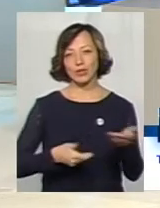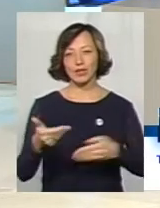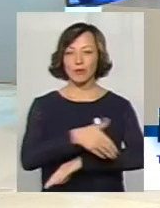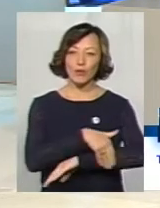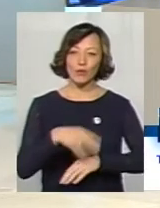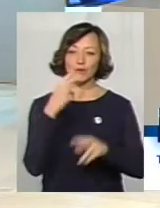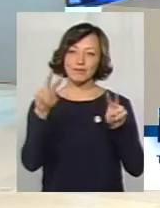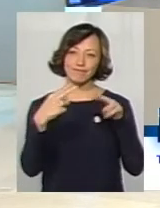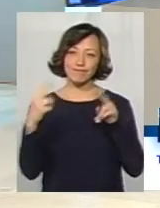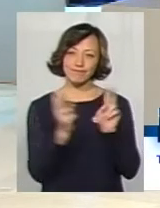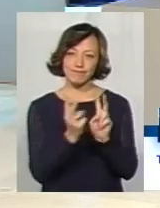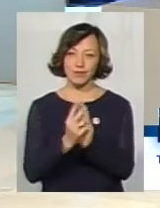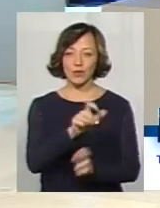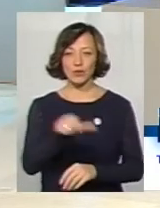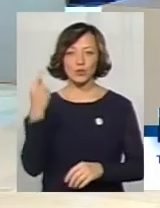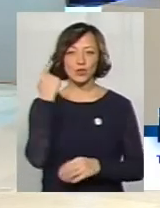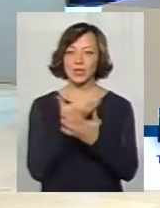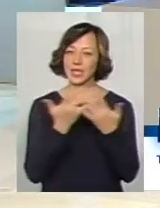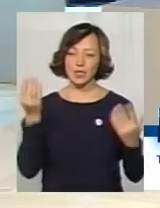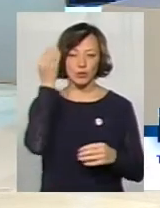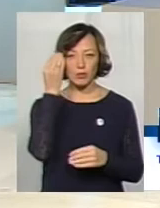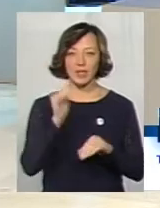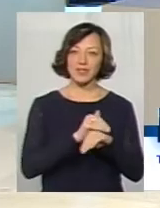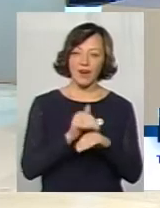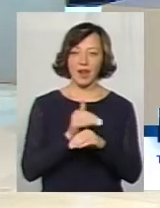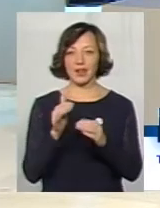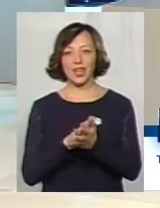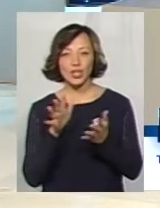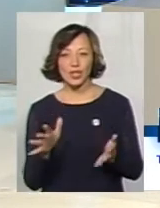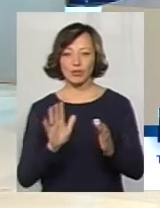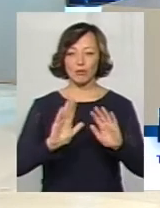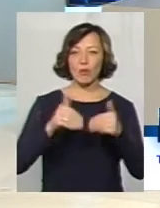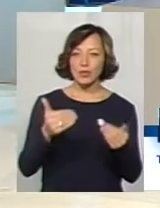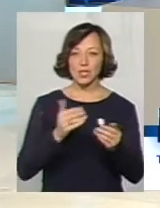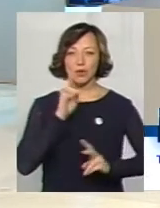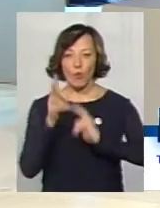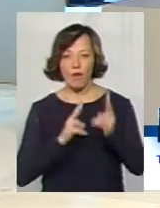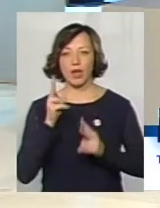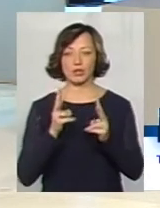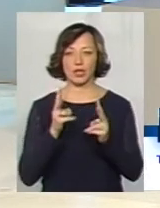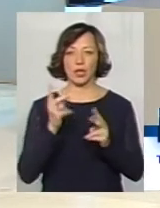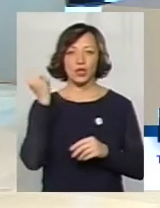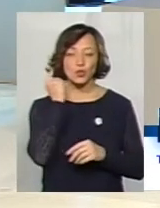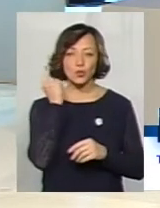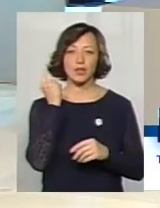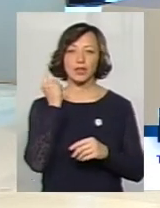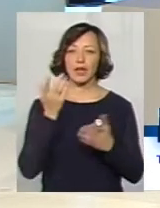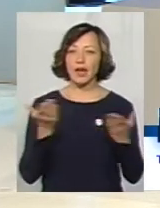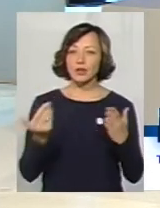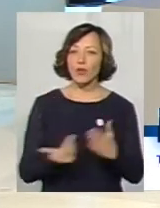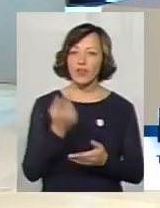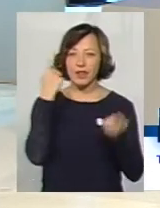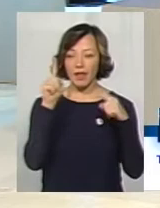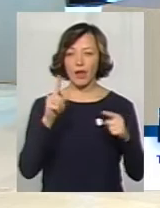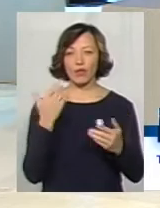бачитися з людьми, чути різні думки, схвальні, критичні пропозиції, зауваження, чути, скажімо, якісь нові